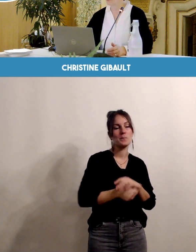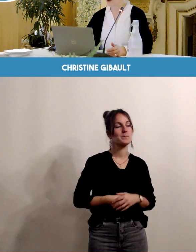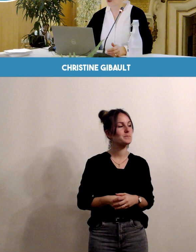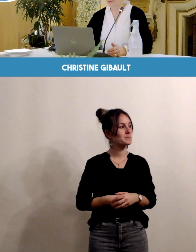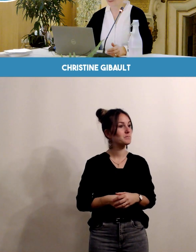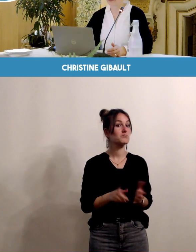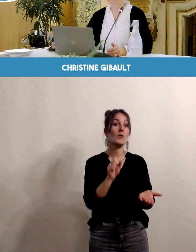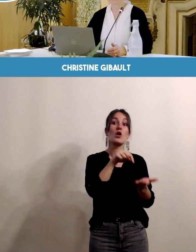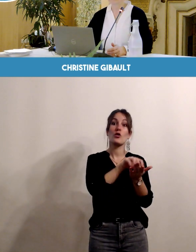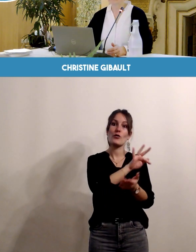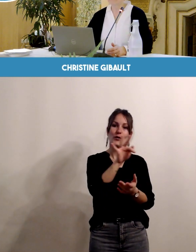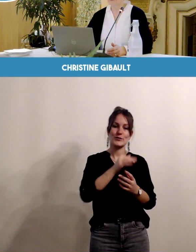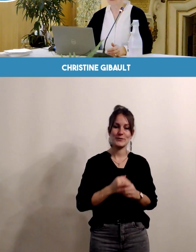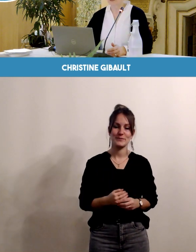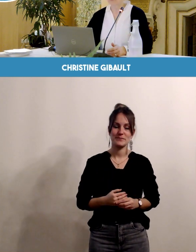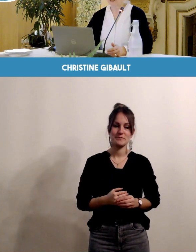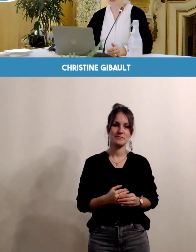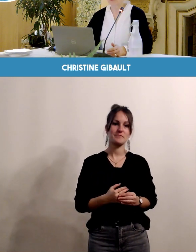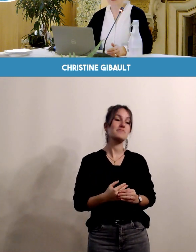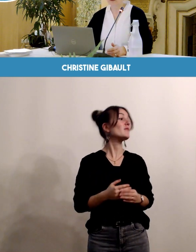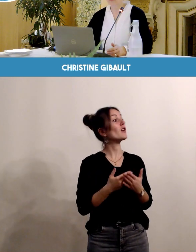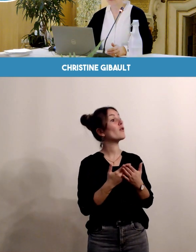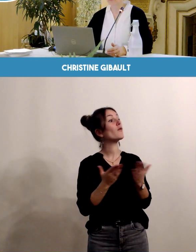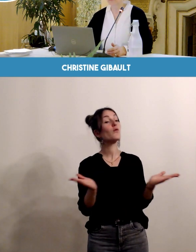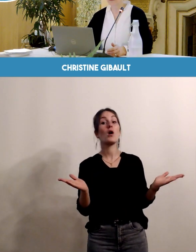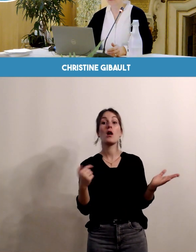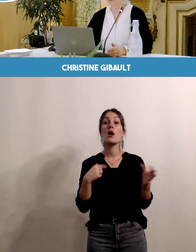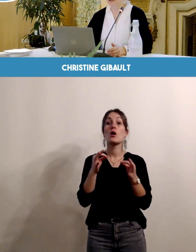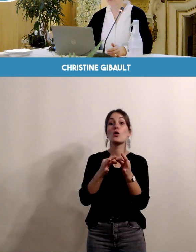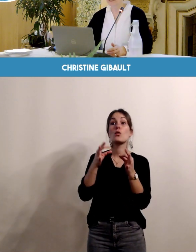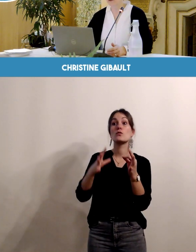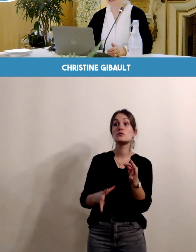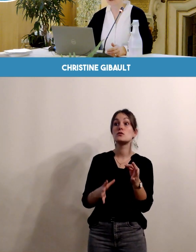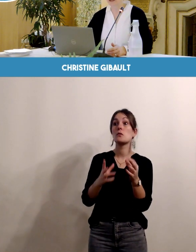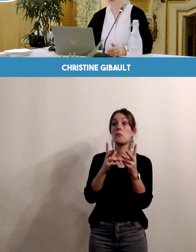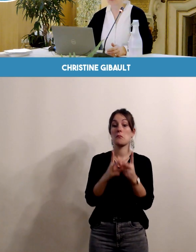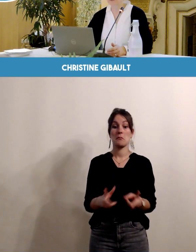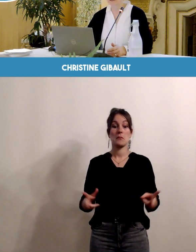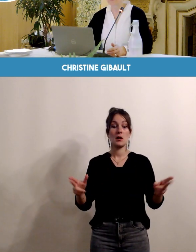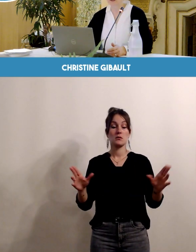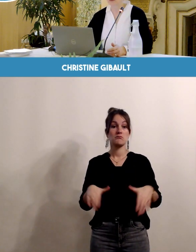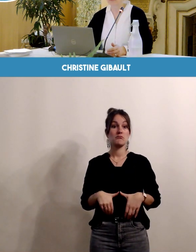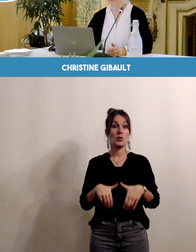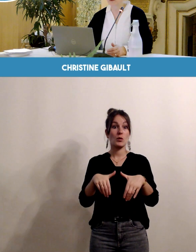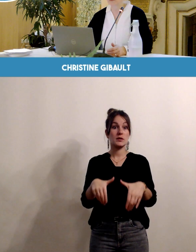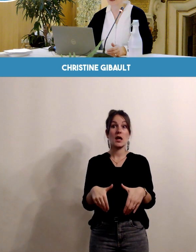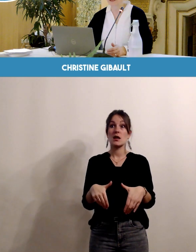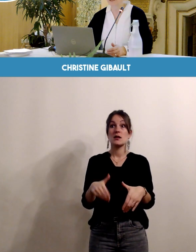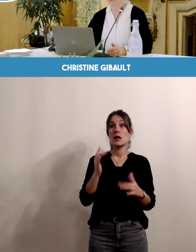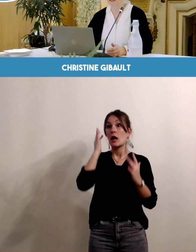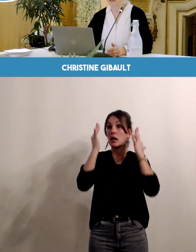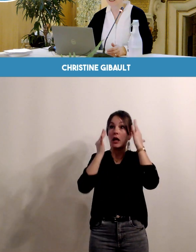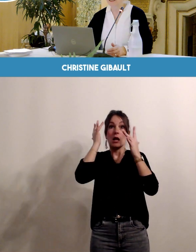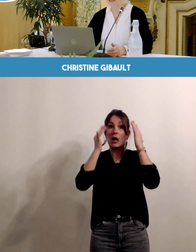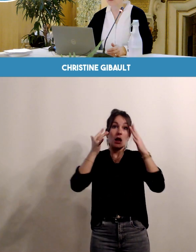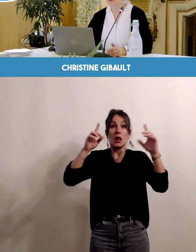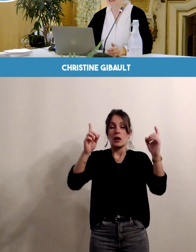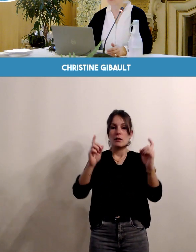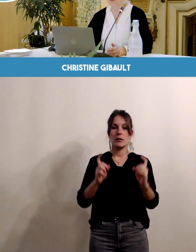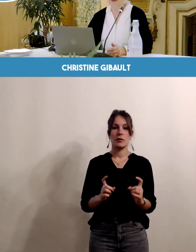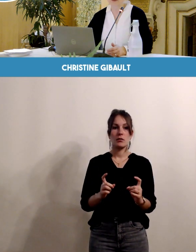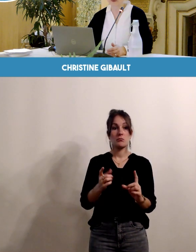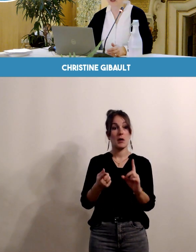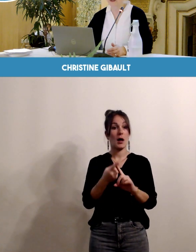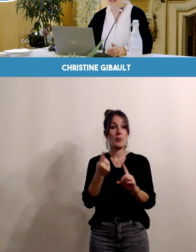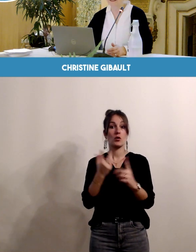en France. Voilà, sur ma conclusion, vivre sa grossesse aussi sereinement que possible,'est donc, vous l'avez compris, planifier dès que